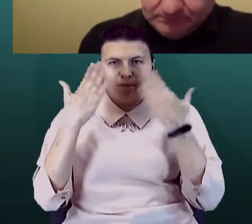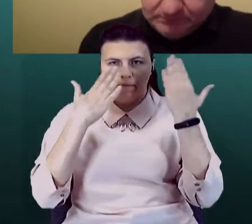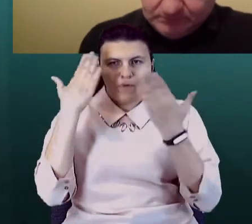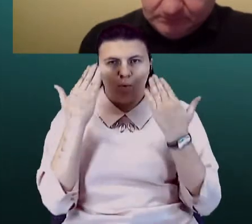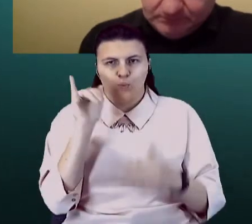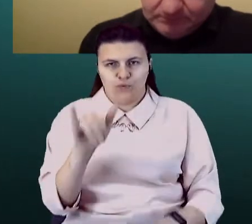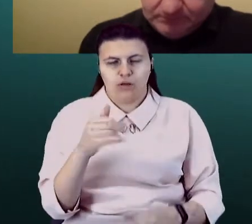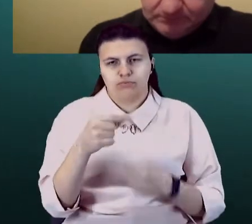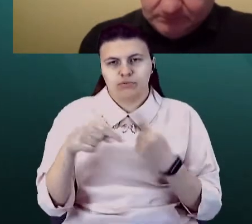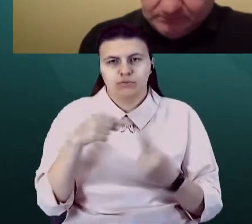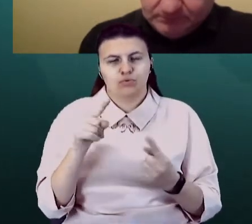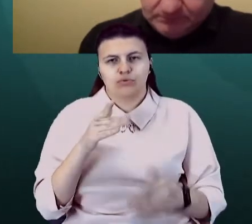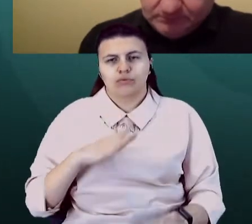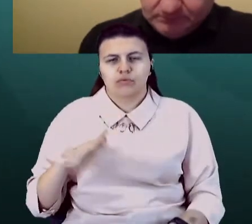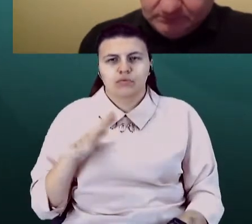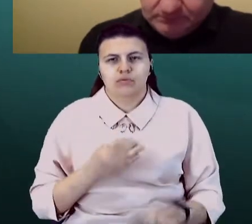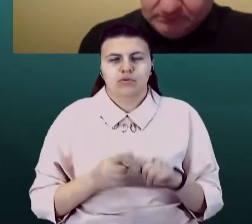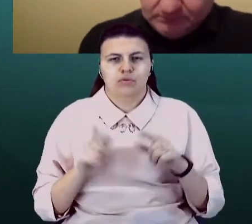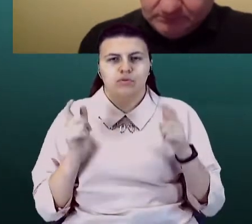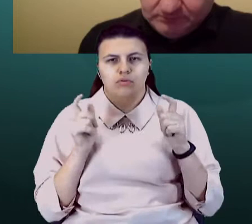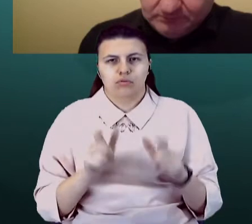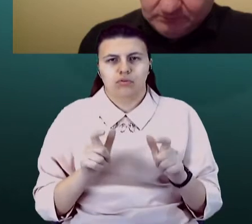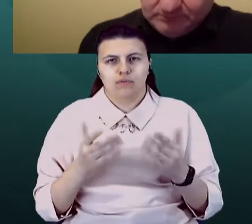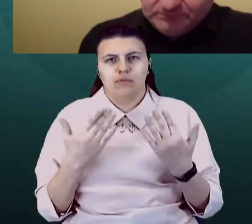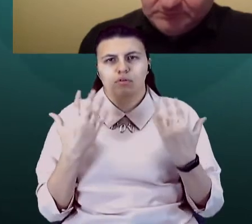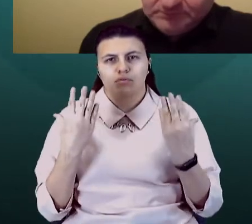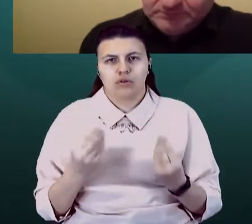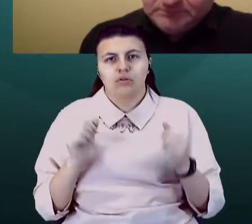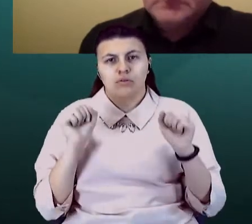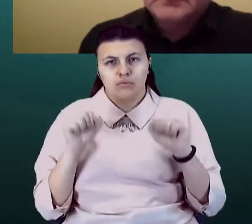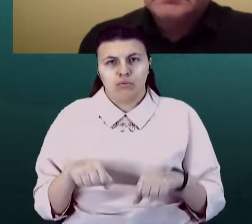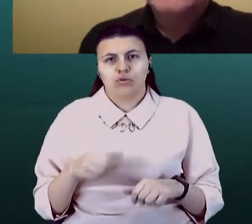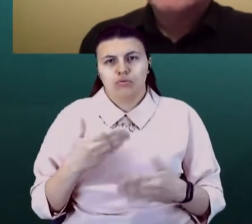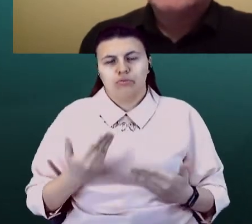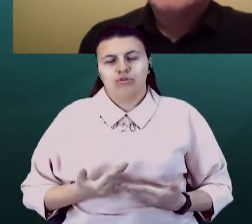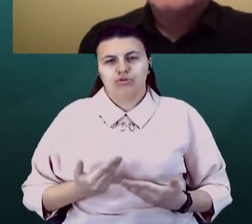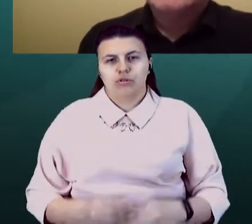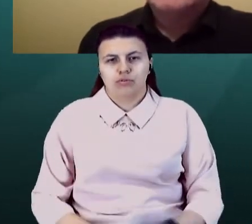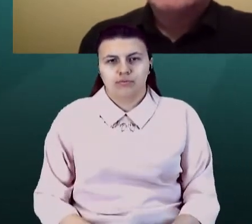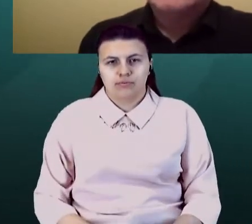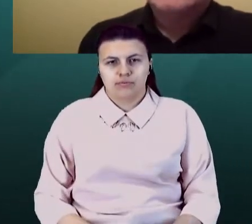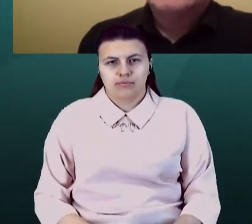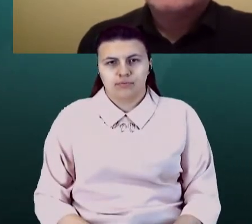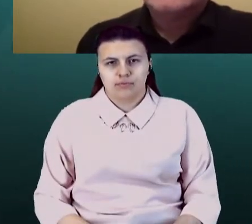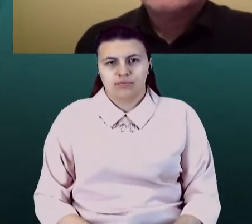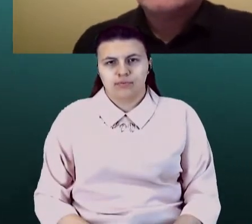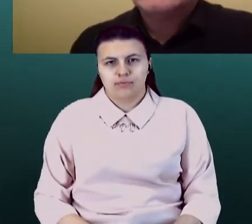ви очікуєте від цього карантину вихідного дня? Чи зможете ви його пережити? І ваш бізнес в тому числі?